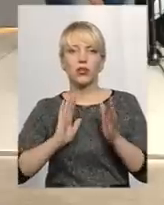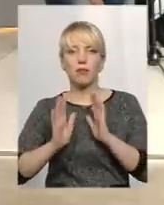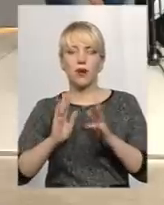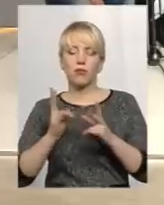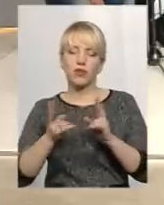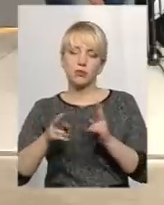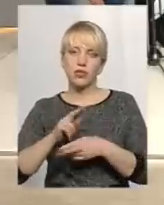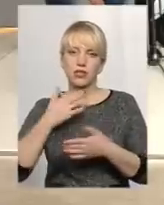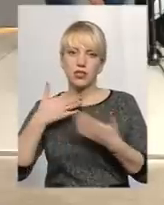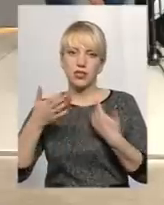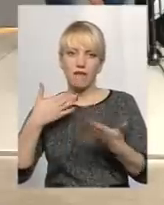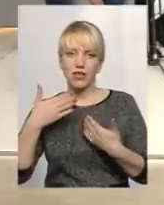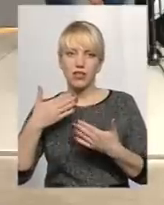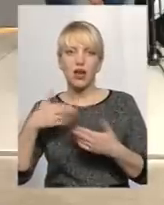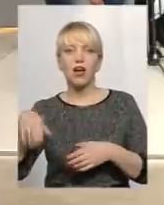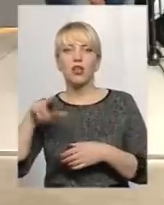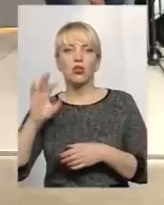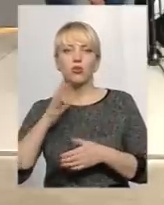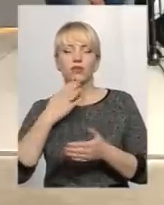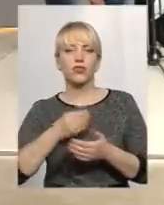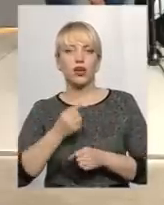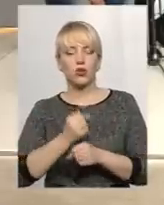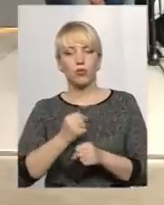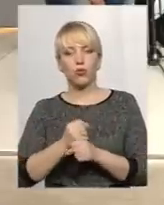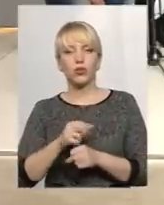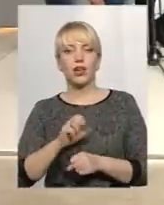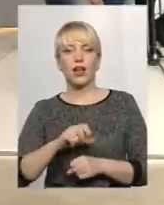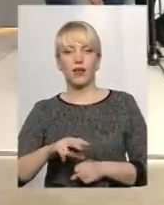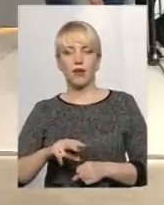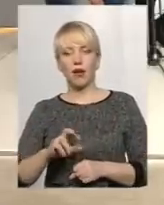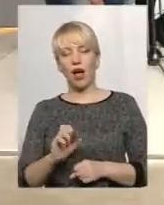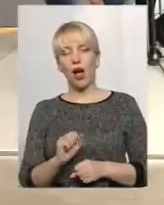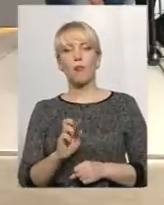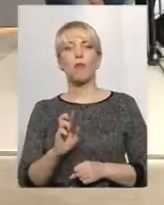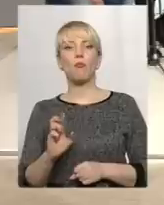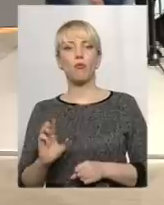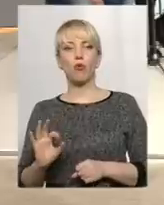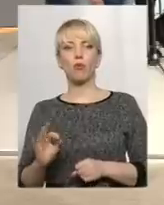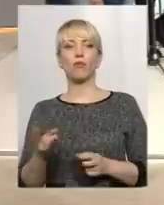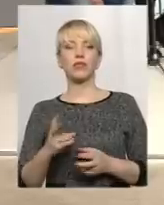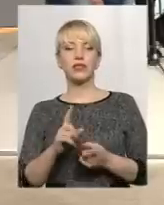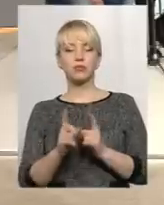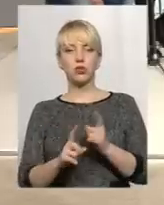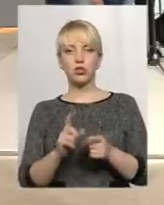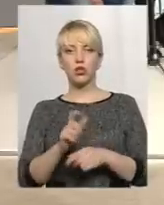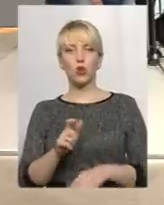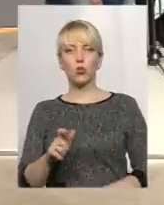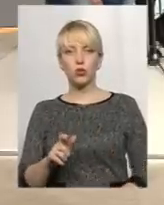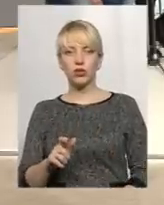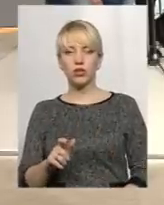змінити ставлення до своєї роботи, або мають змінитися люди, які